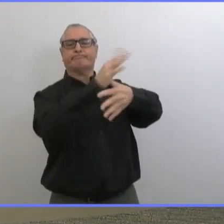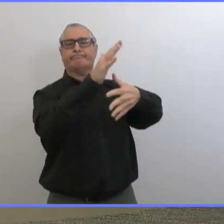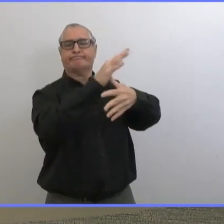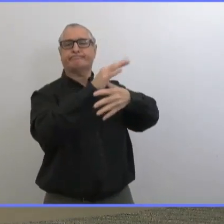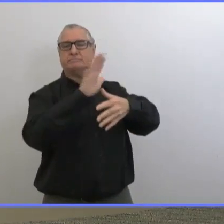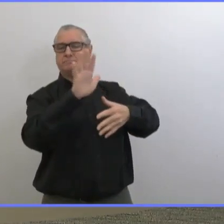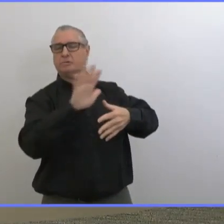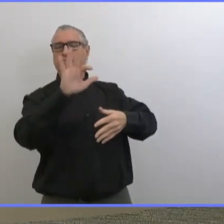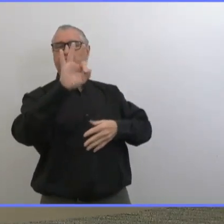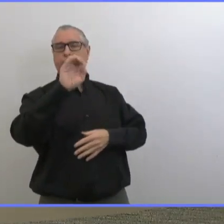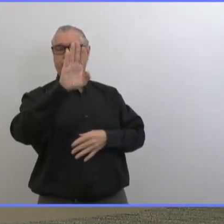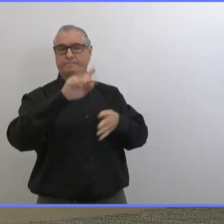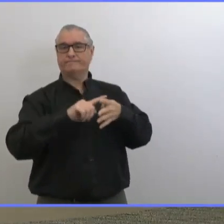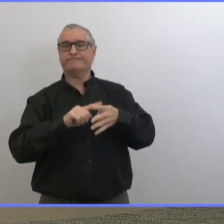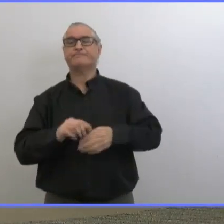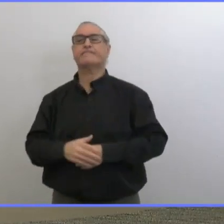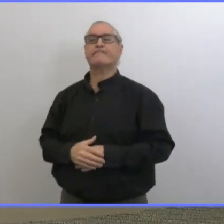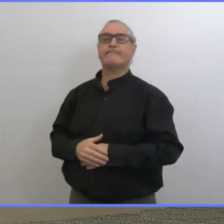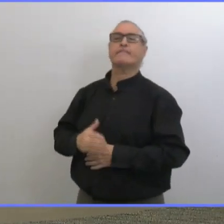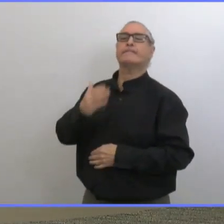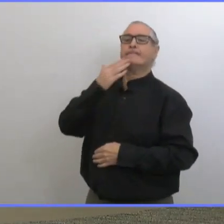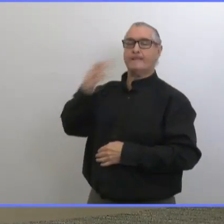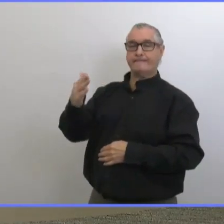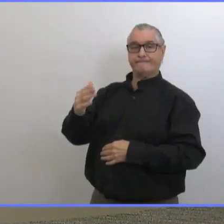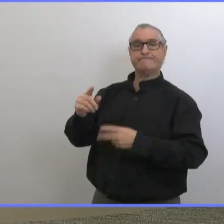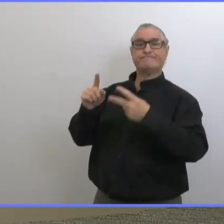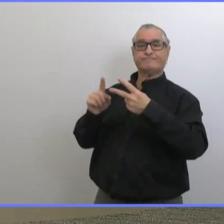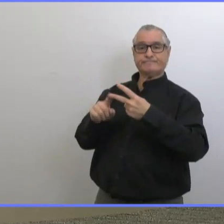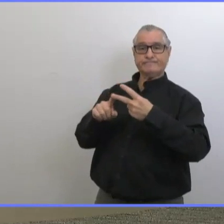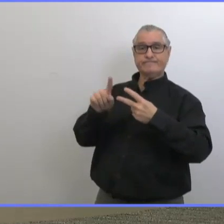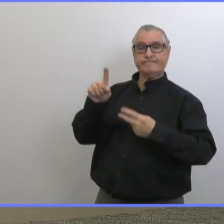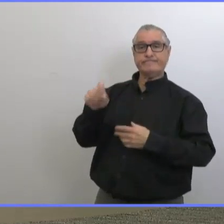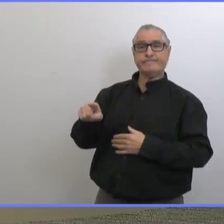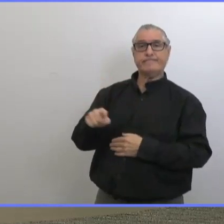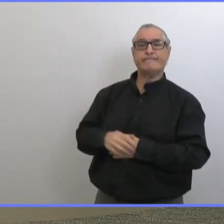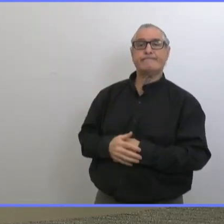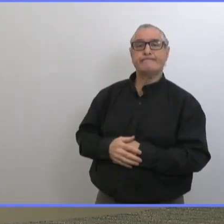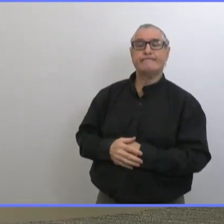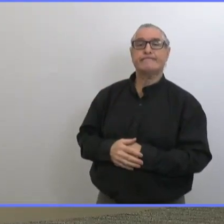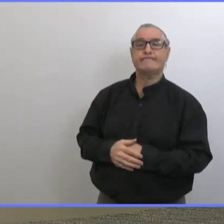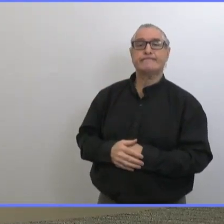établissements de logements appuyés est-ce que vous pourriez me dire